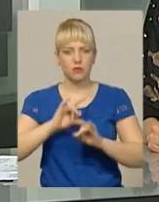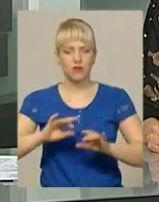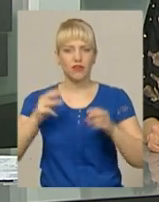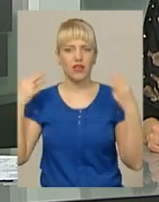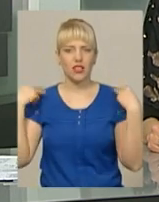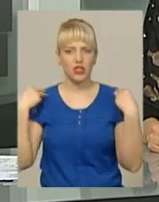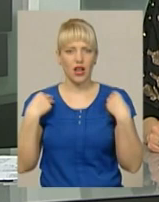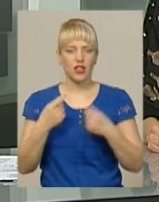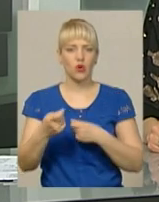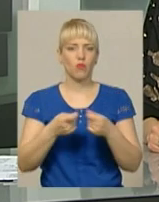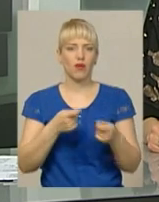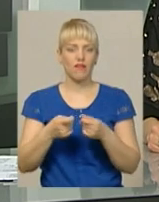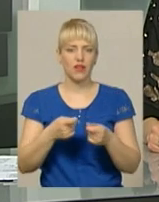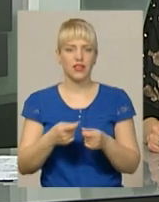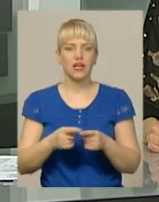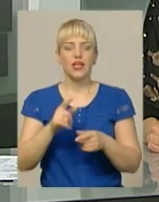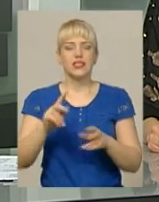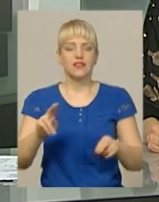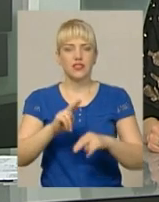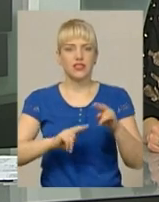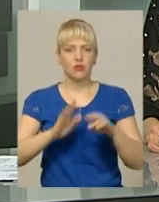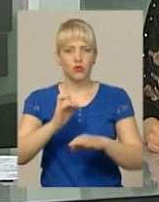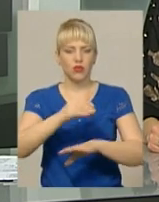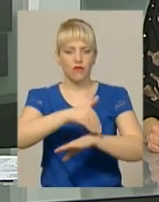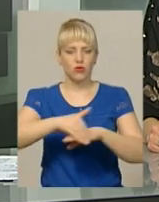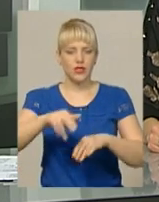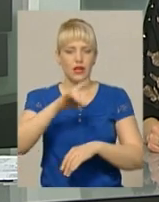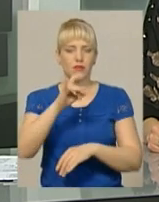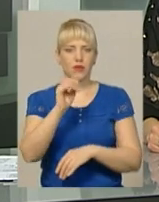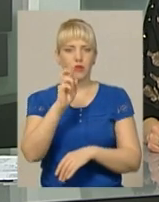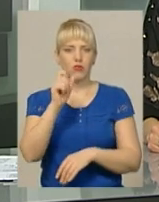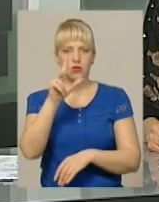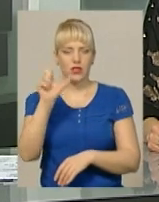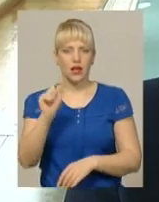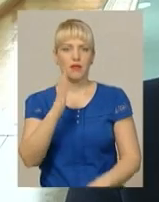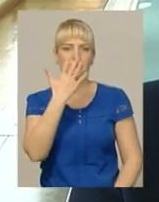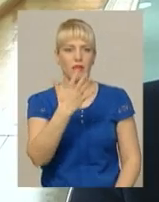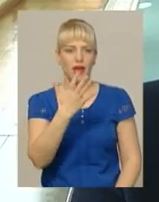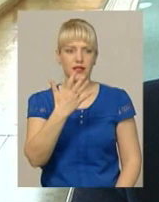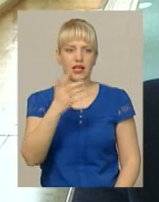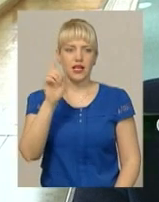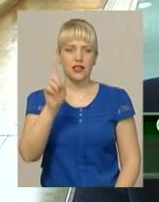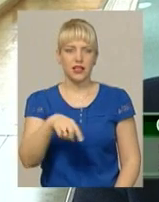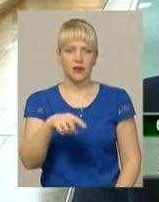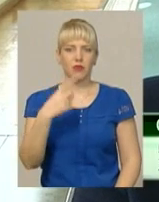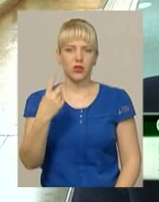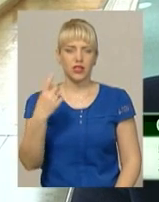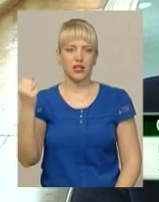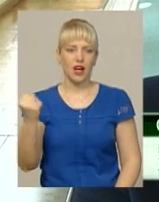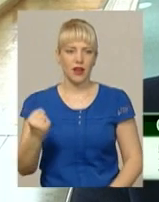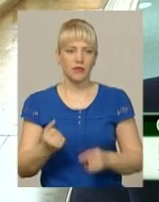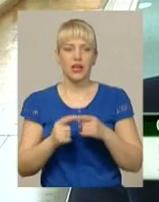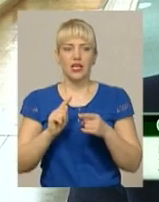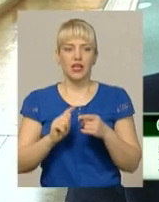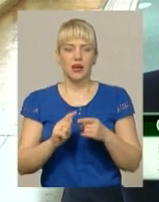ради Сергій Ямчук. Звести його планують на вулиці Прибузькій, 5 дріб 1а. Затверджено постанову Кабінету міністра,